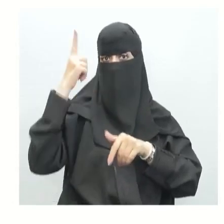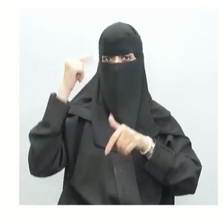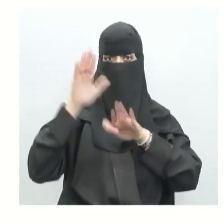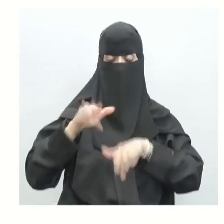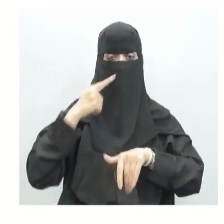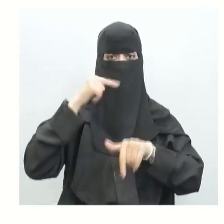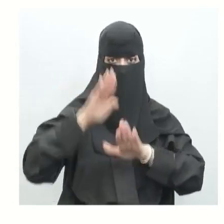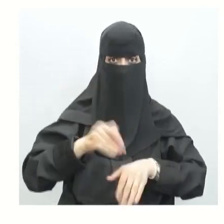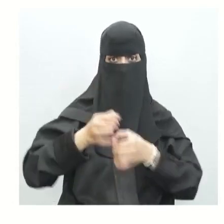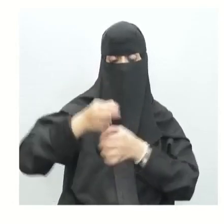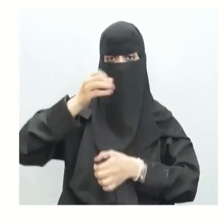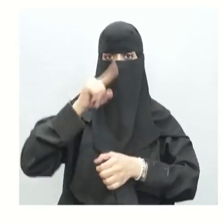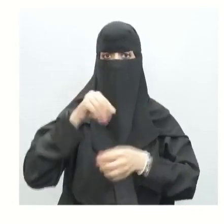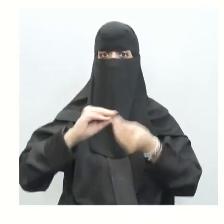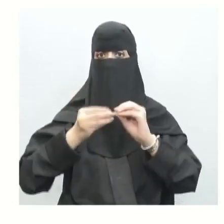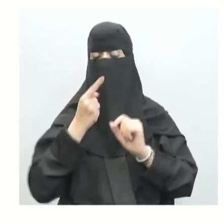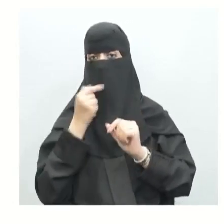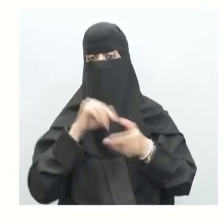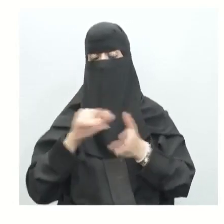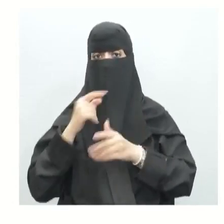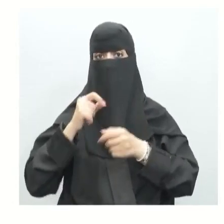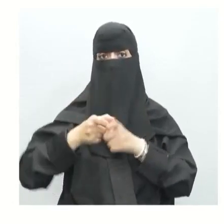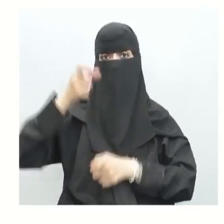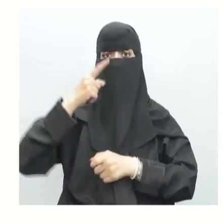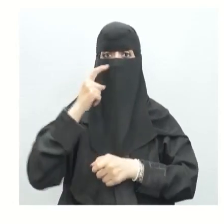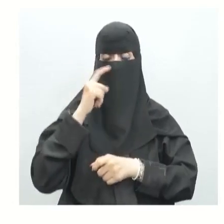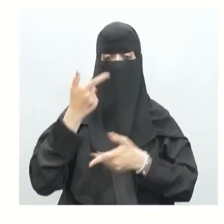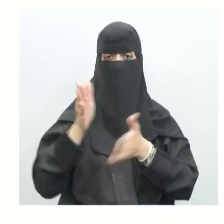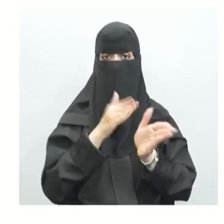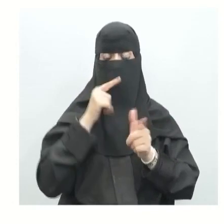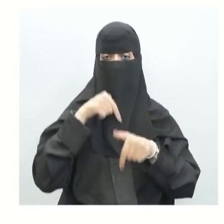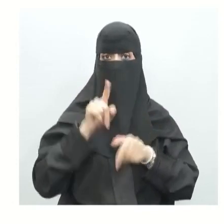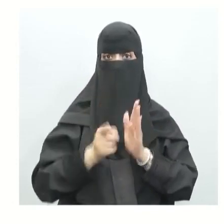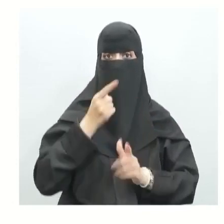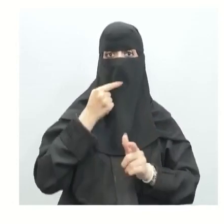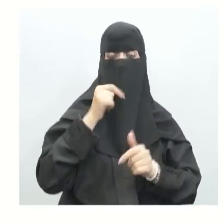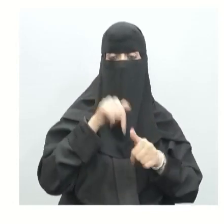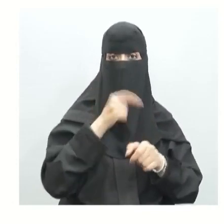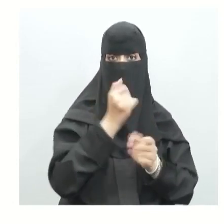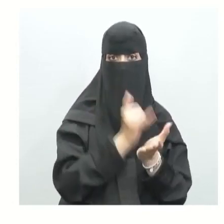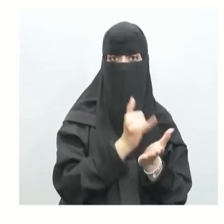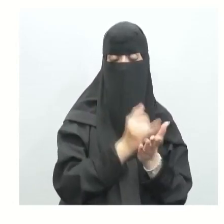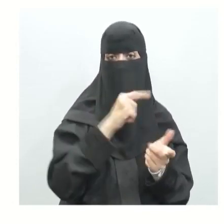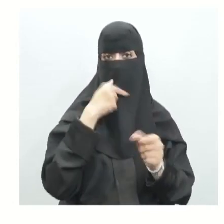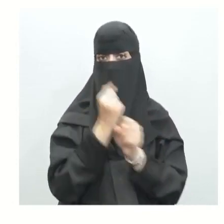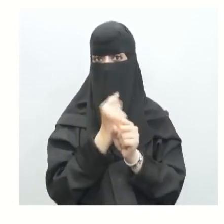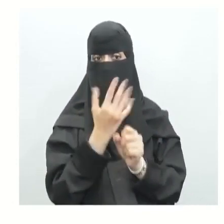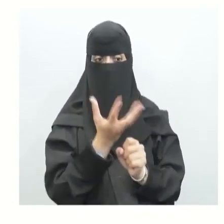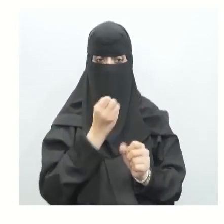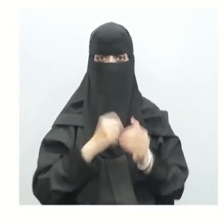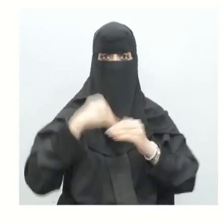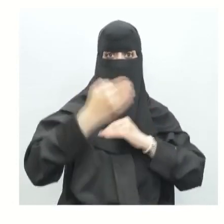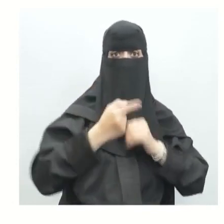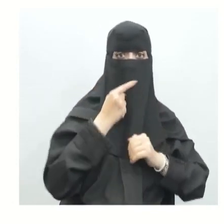ذكرنا أن هناك نخاع عظمي أحمر وهناك نخاع عظمي أصفر النخاع العظمي الأحمر الذي كان يعمل على إنتاج الدم